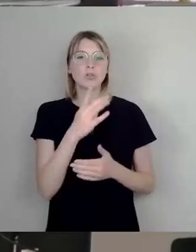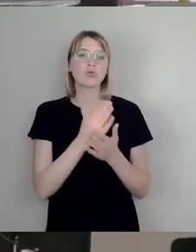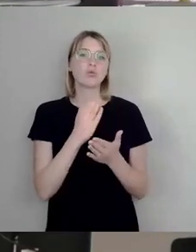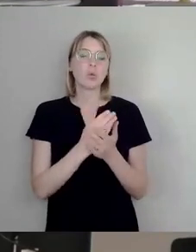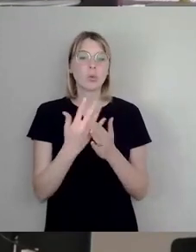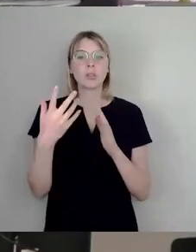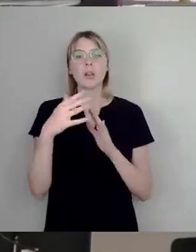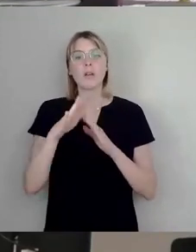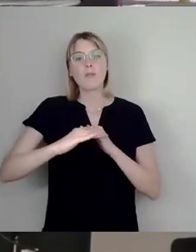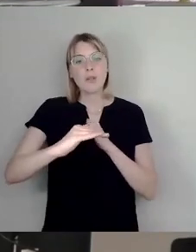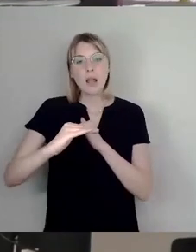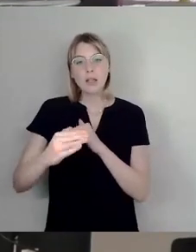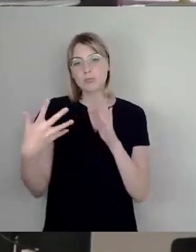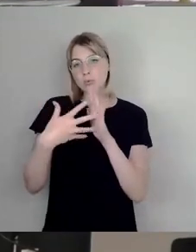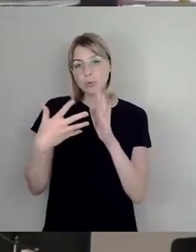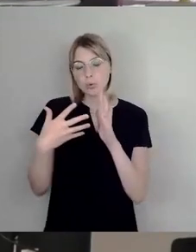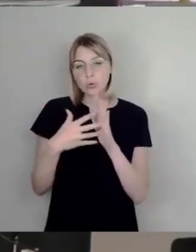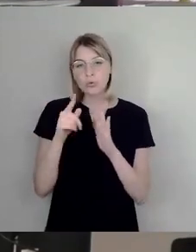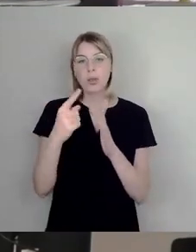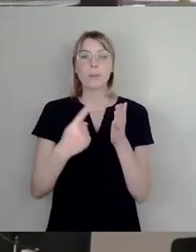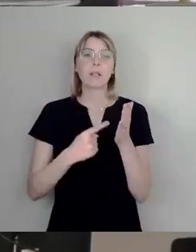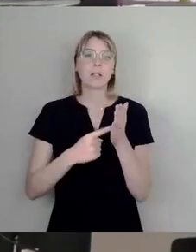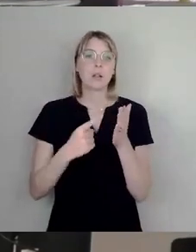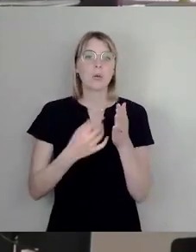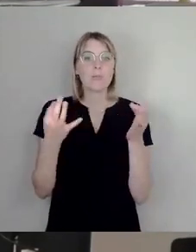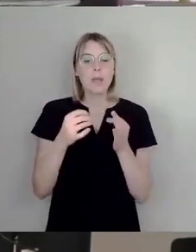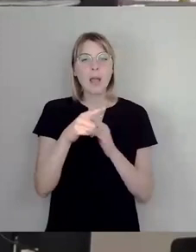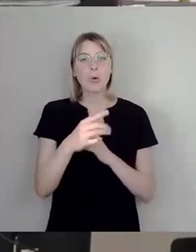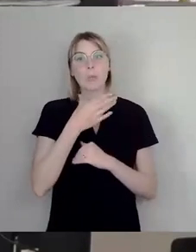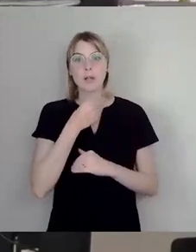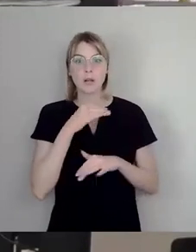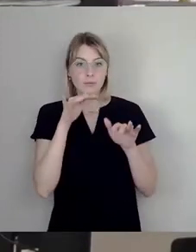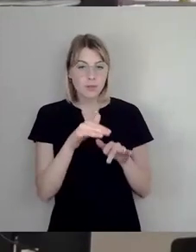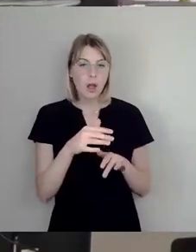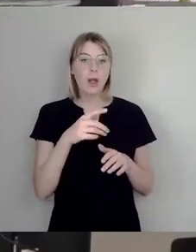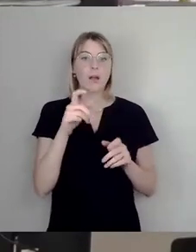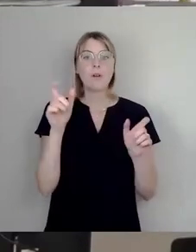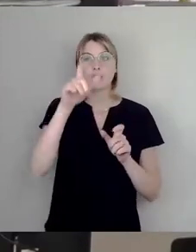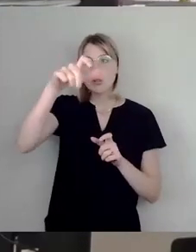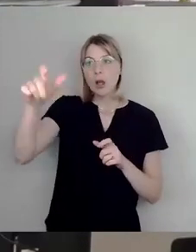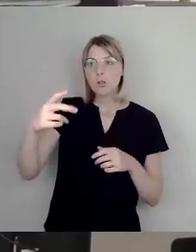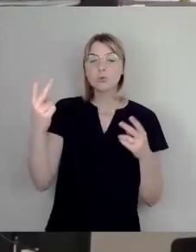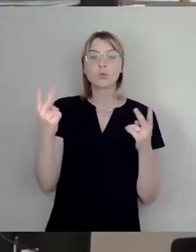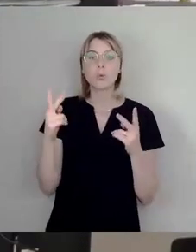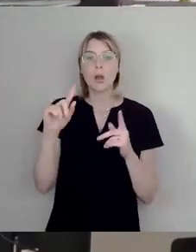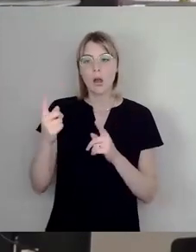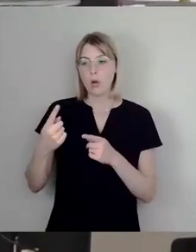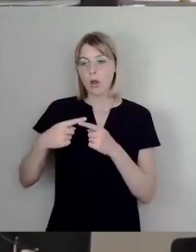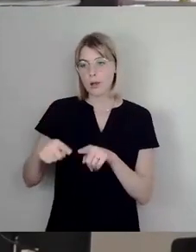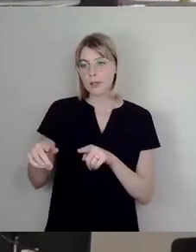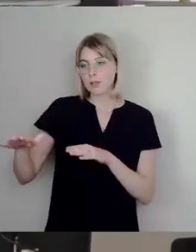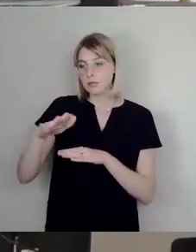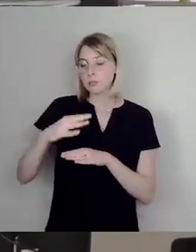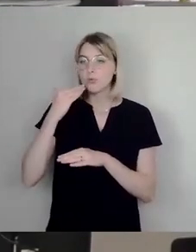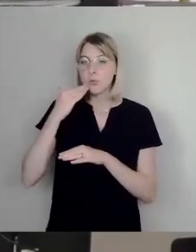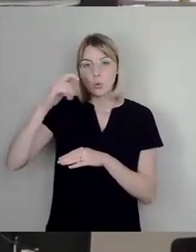mit den konkreten Bedingungen, die auf diese Bedürfnisse sowohl dann der Veranstalten als auch natürlich dann der umliegenden Bewohnenden